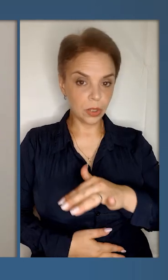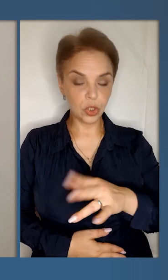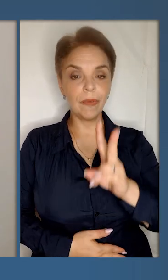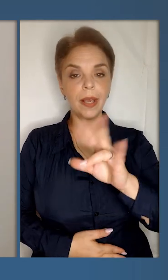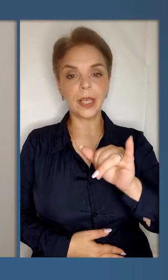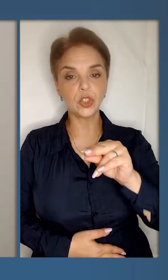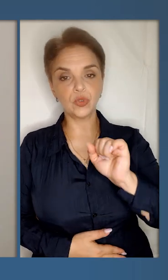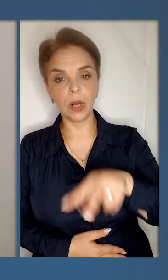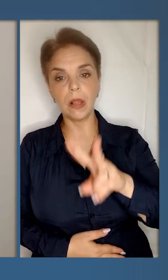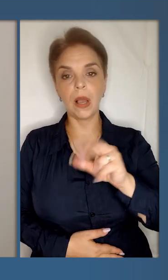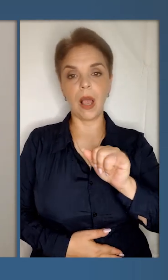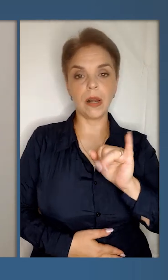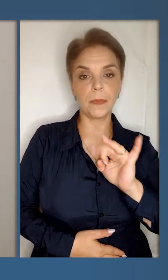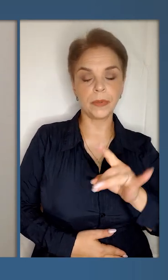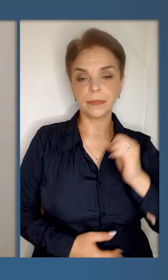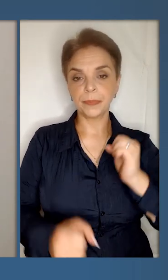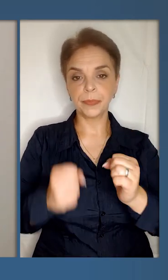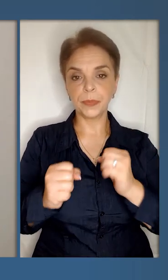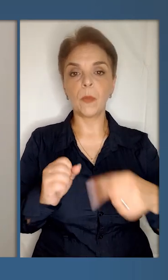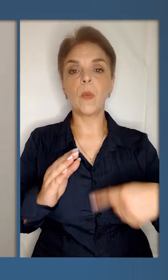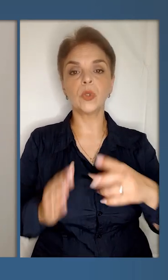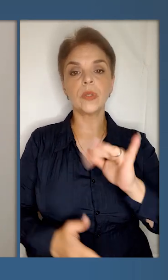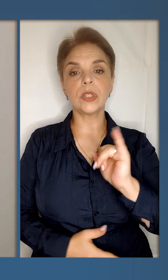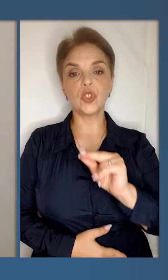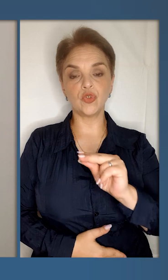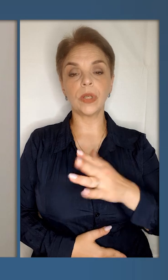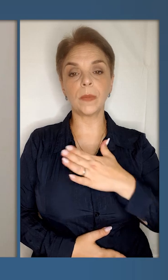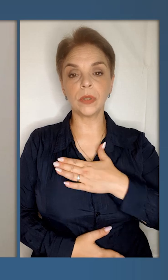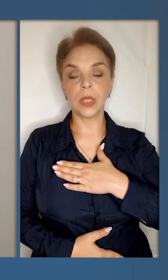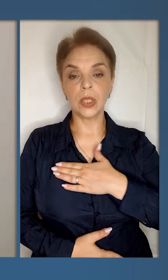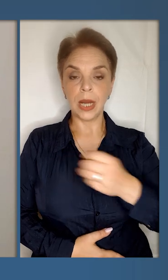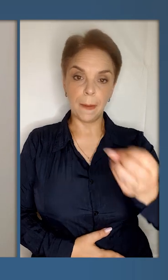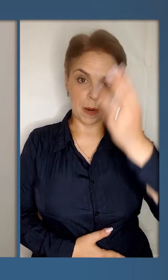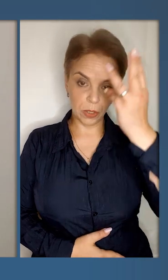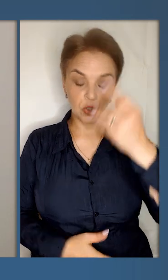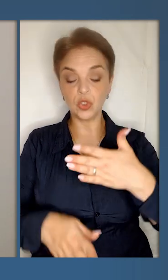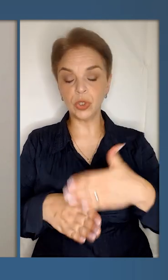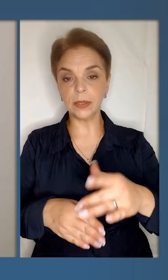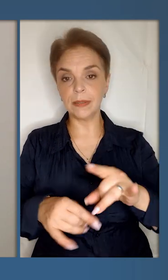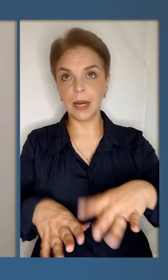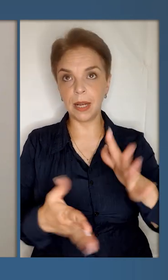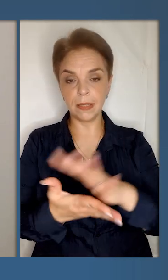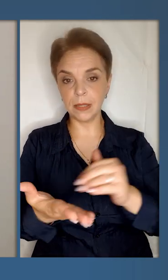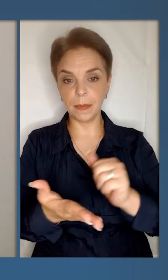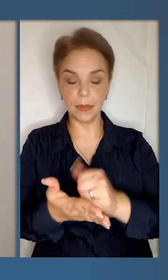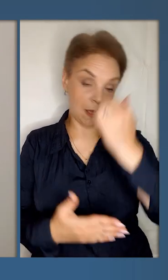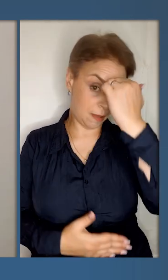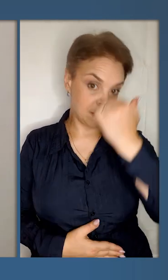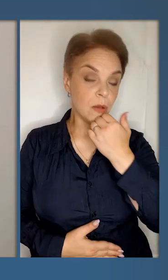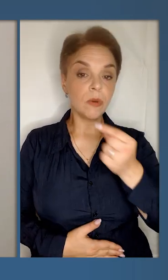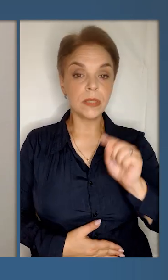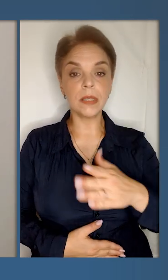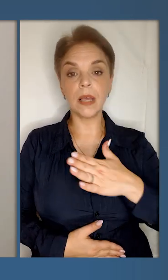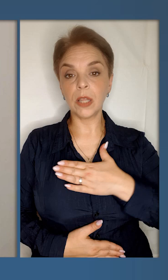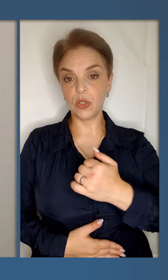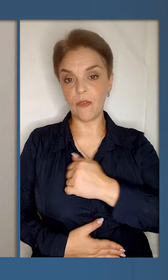держави. Кінжали, калібри били по моторсічі, по нашій Хмельниччині частину ракет збитих. Дякую